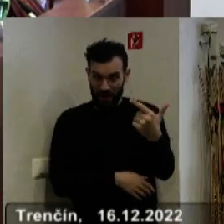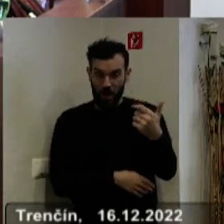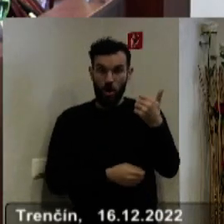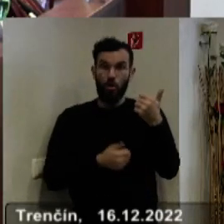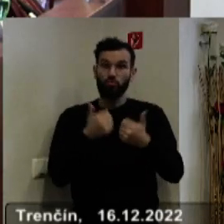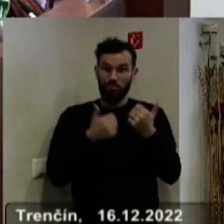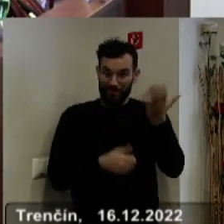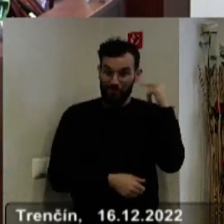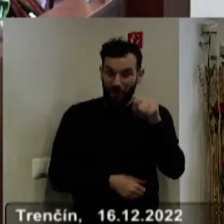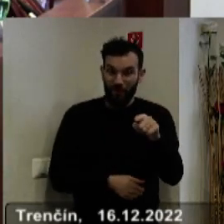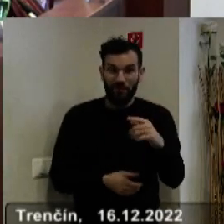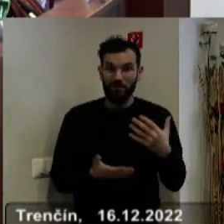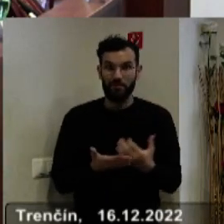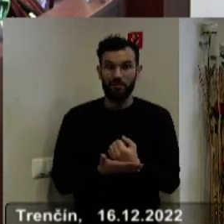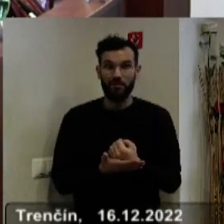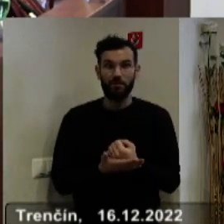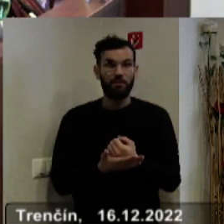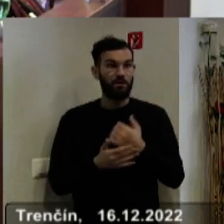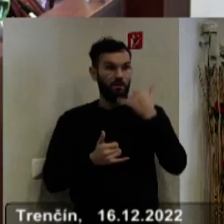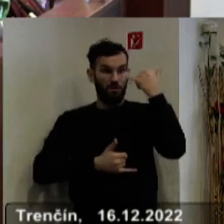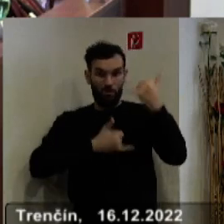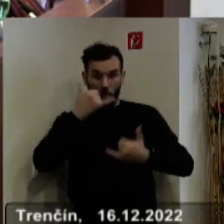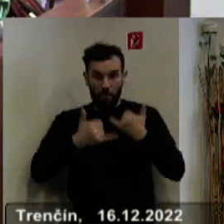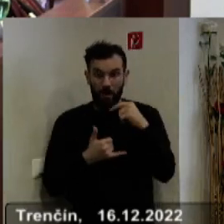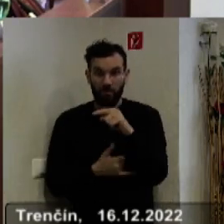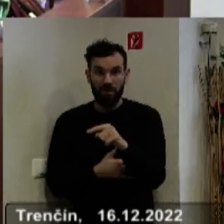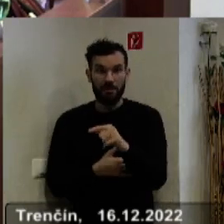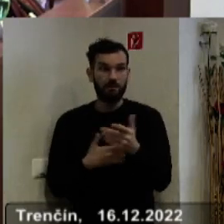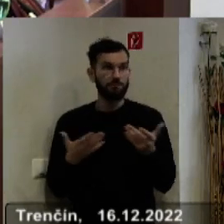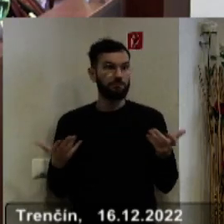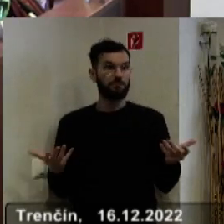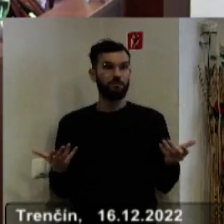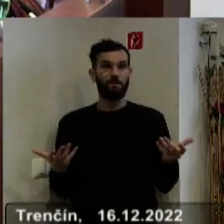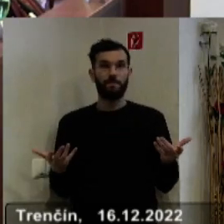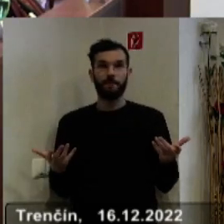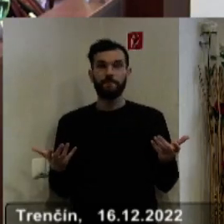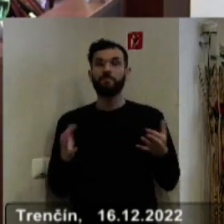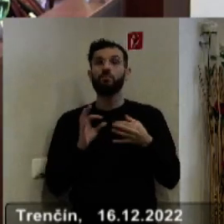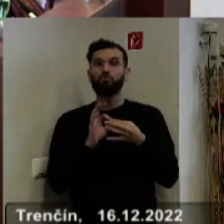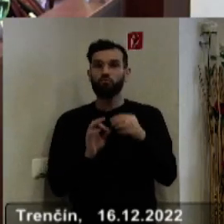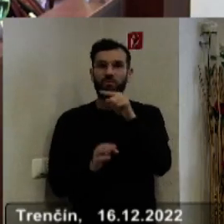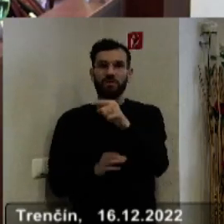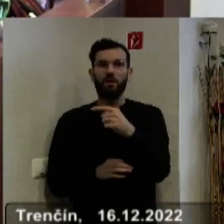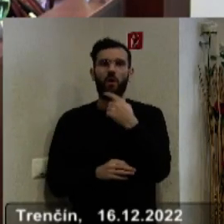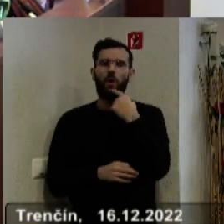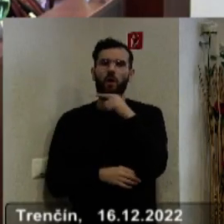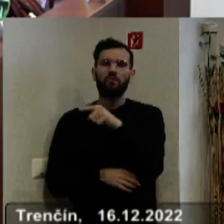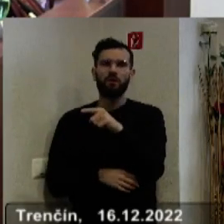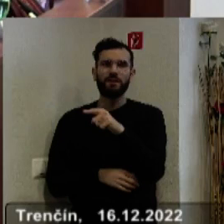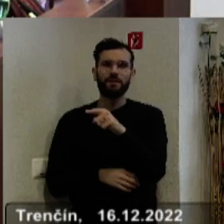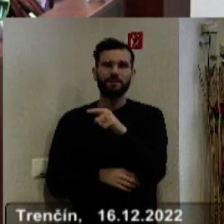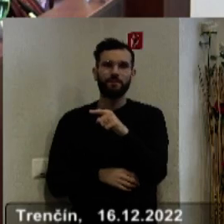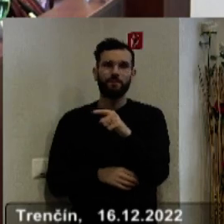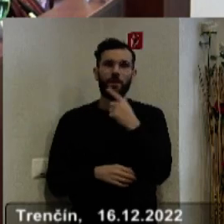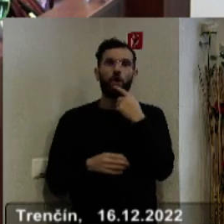nevysúčažili, tak sa po opakovaných súčažiach a využití tzv. DPIčiek alebo teda